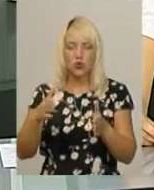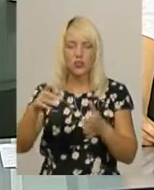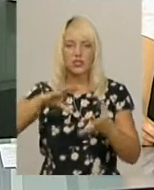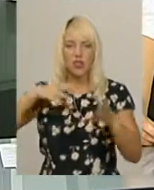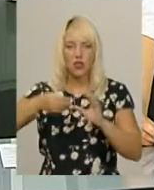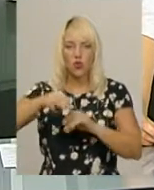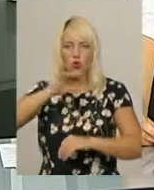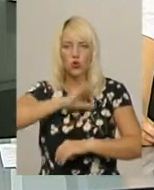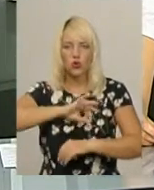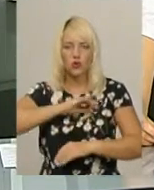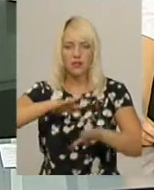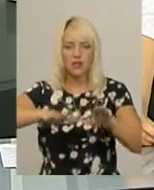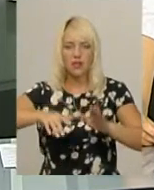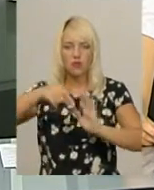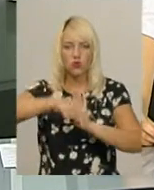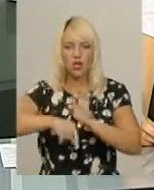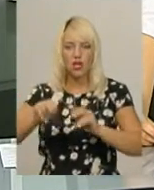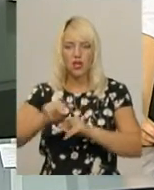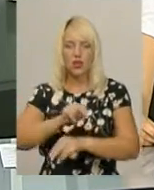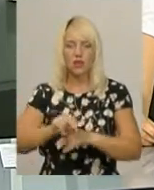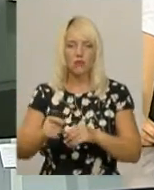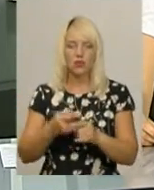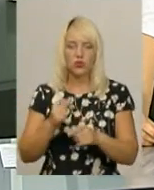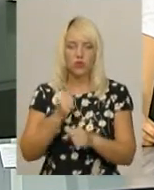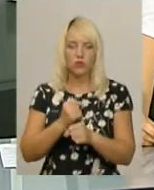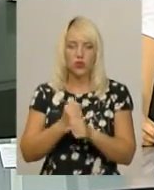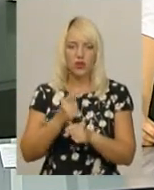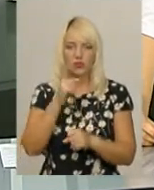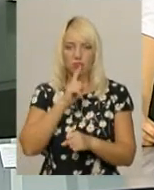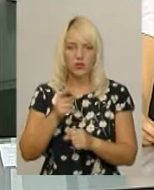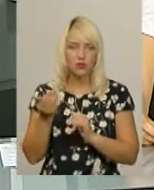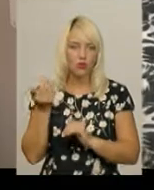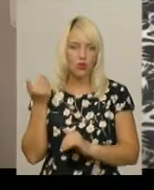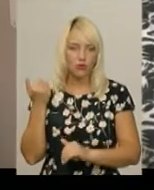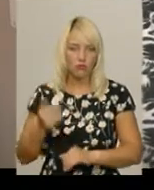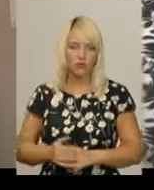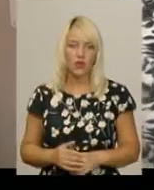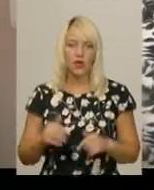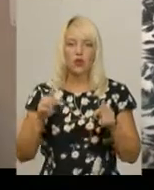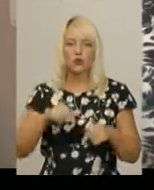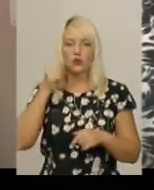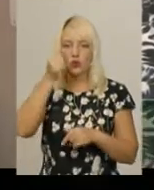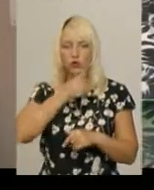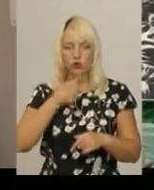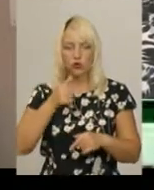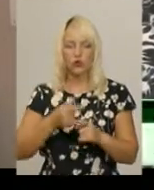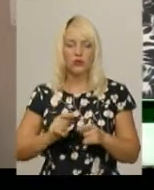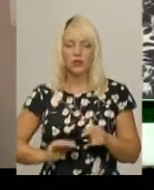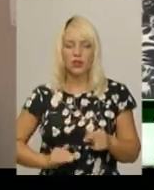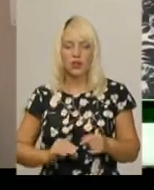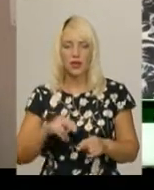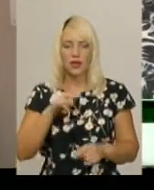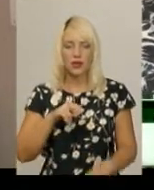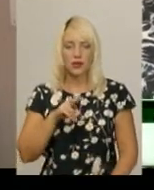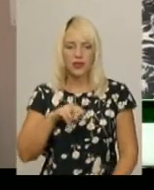користування місцевого значення, ремонт якої востаннє робили місяць Цього року підрядна організація ДП